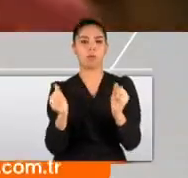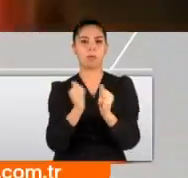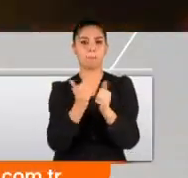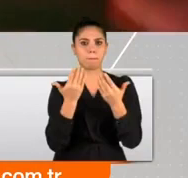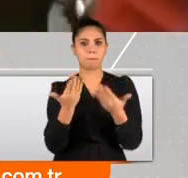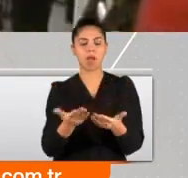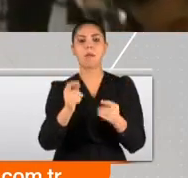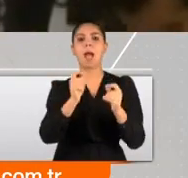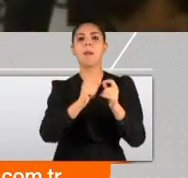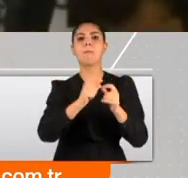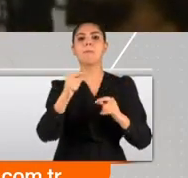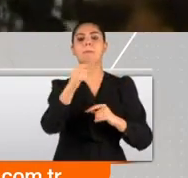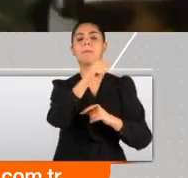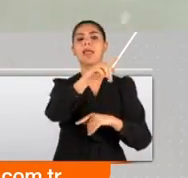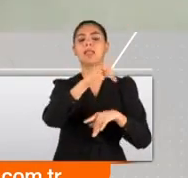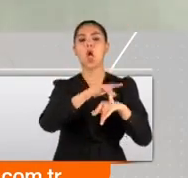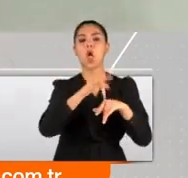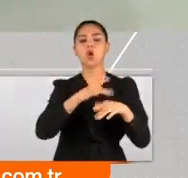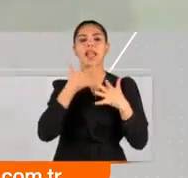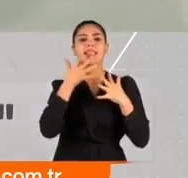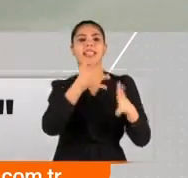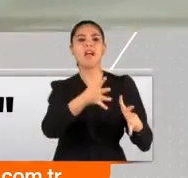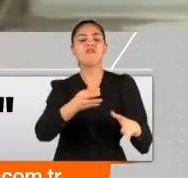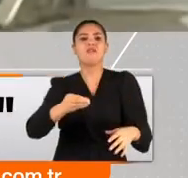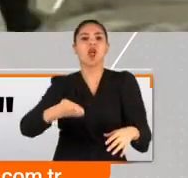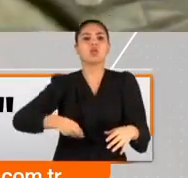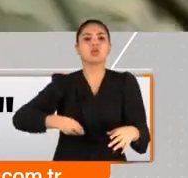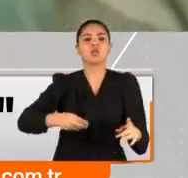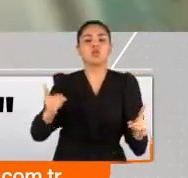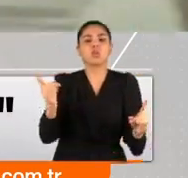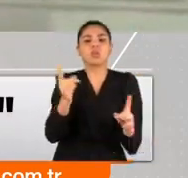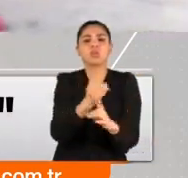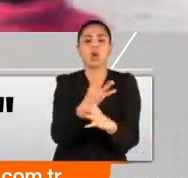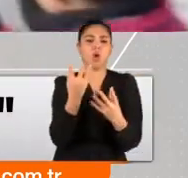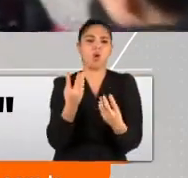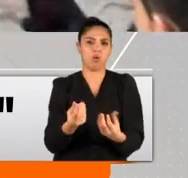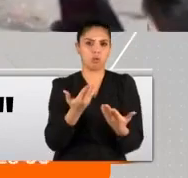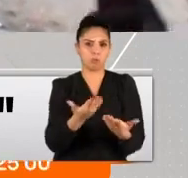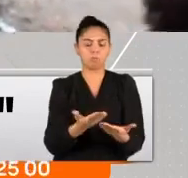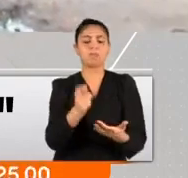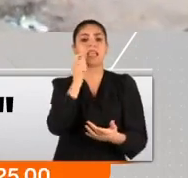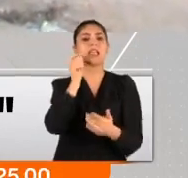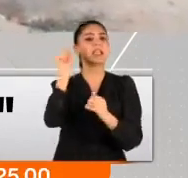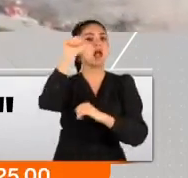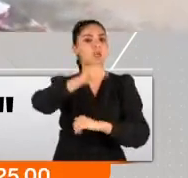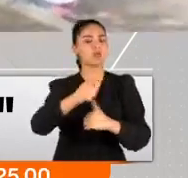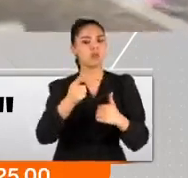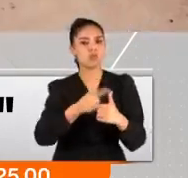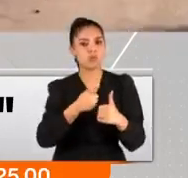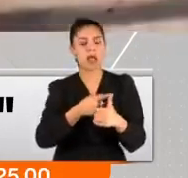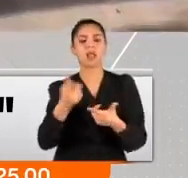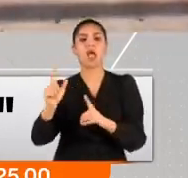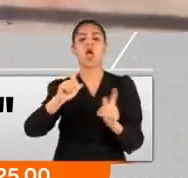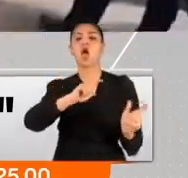batılı ülkelerde nefret suçları ürkütücü boyutlara ulaşmıştır. İslam düşmanlığı ve